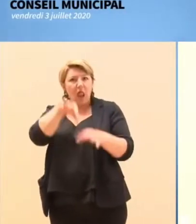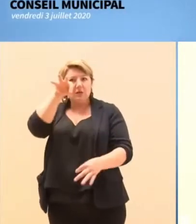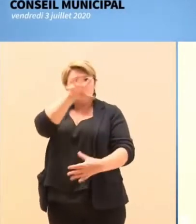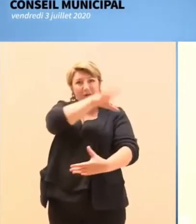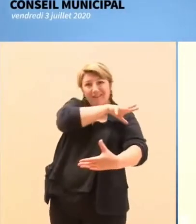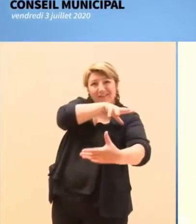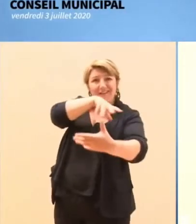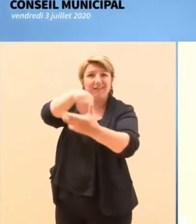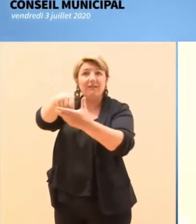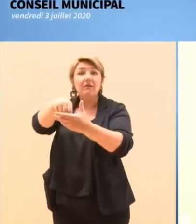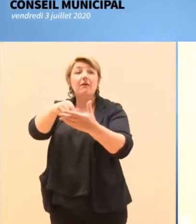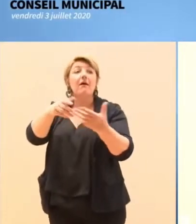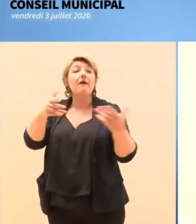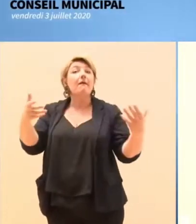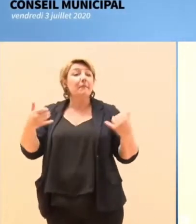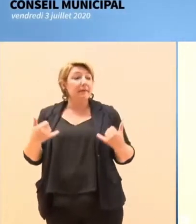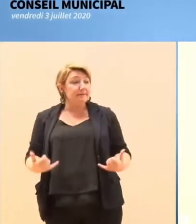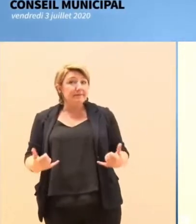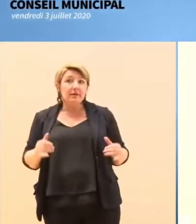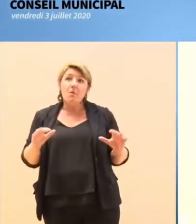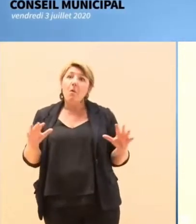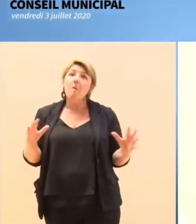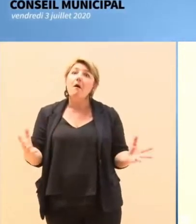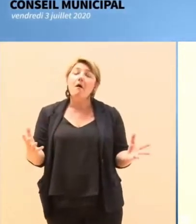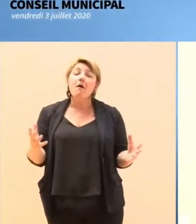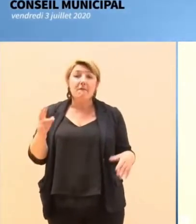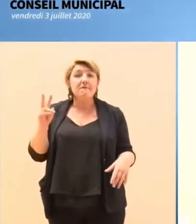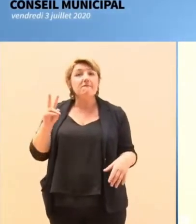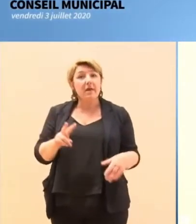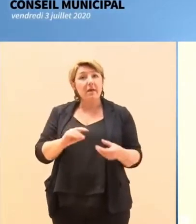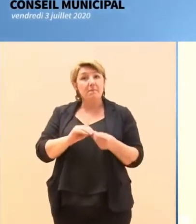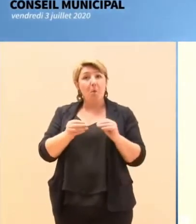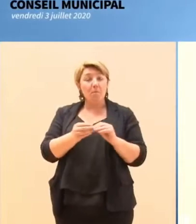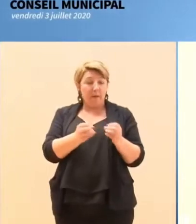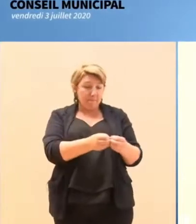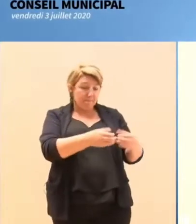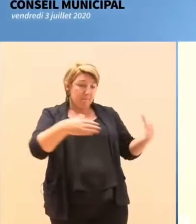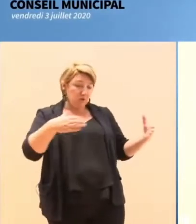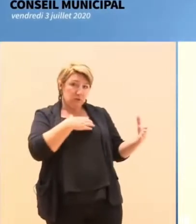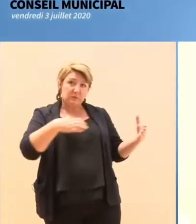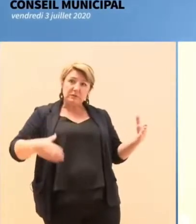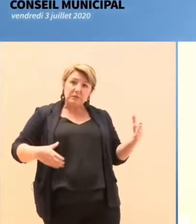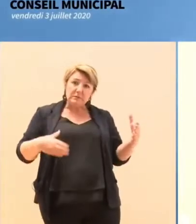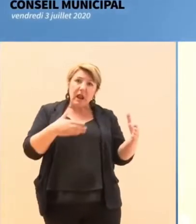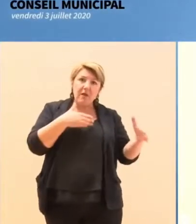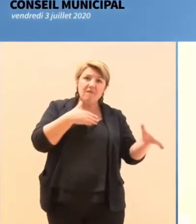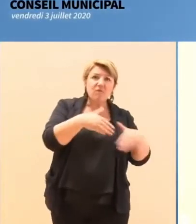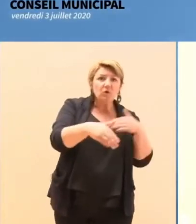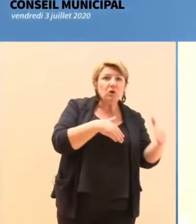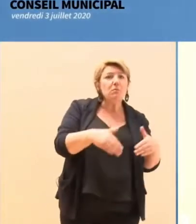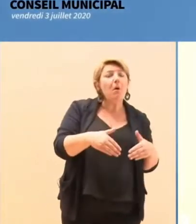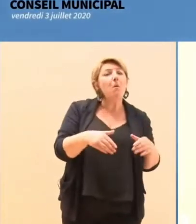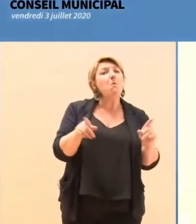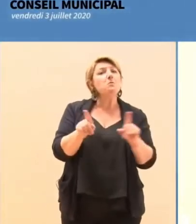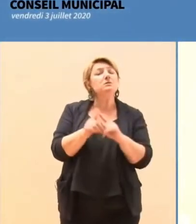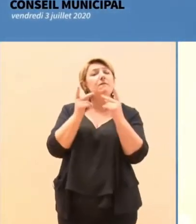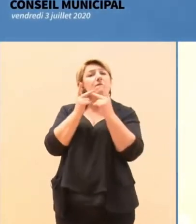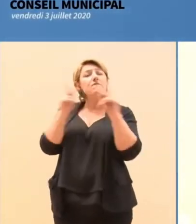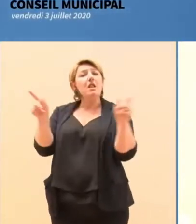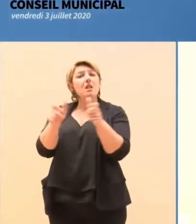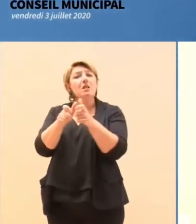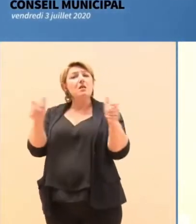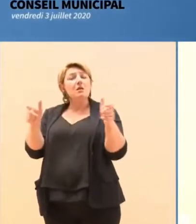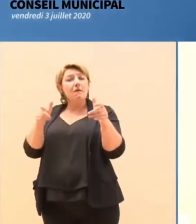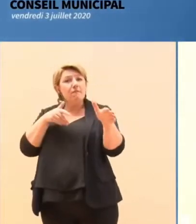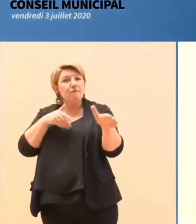pose un problème de fonctionnement de la majorité municipale et de la ville très important. Moi,